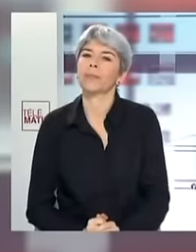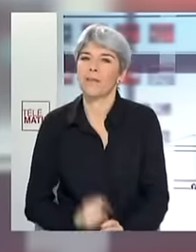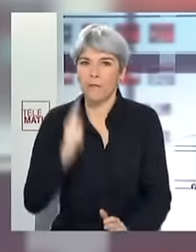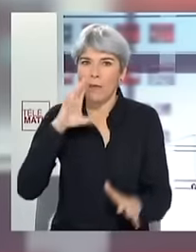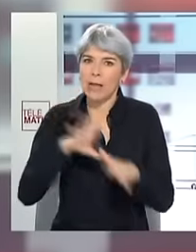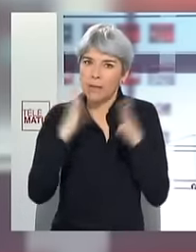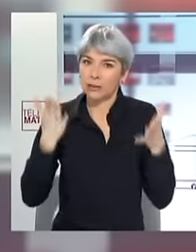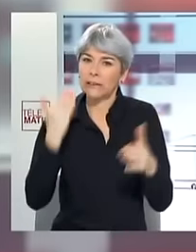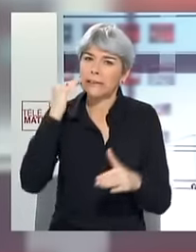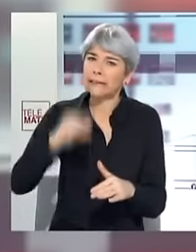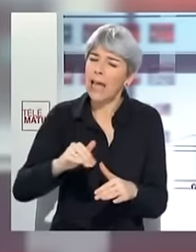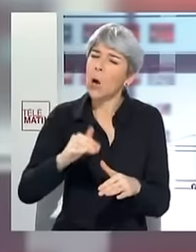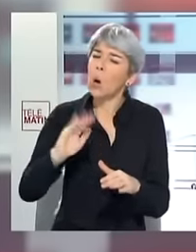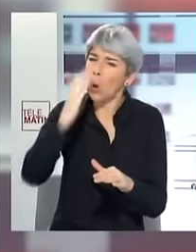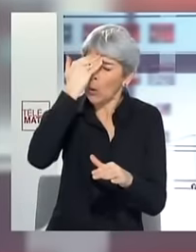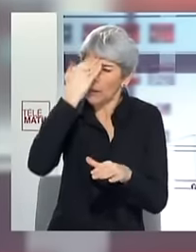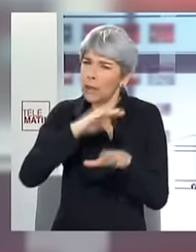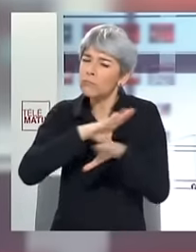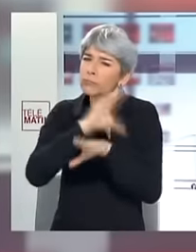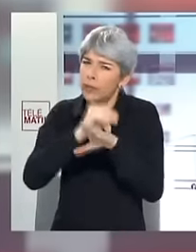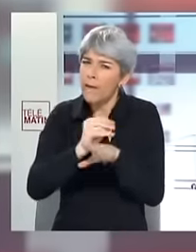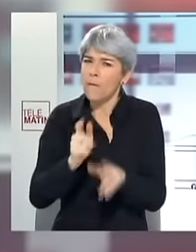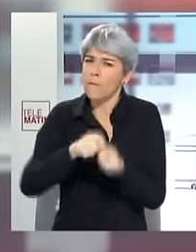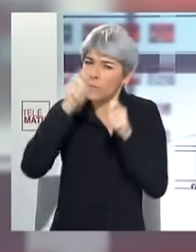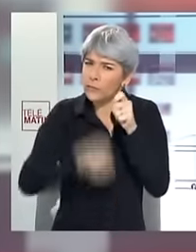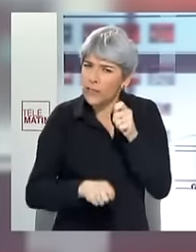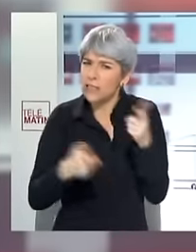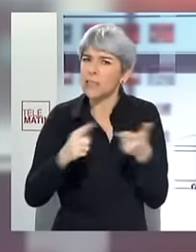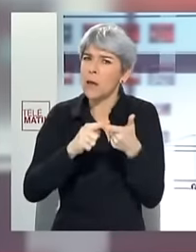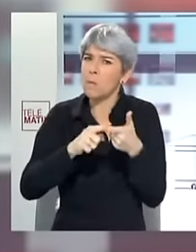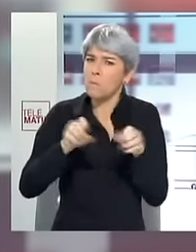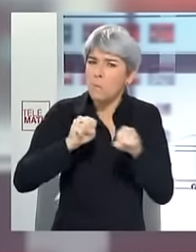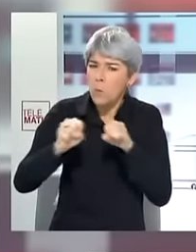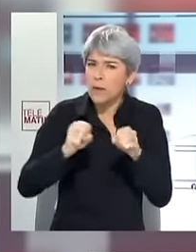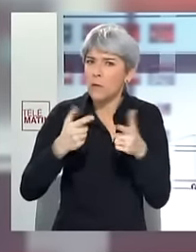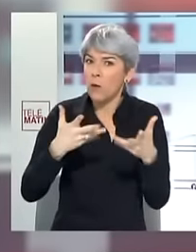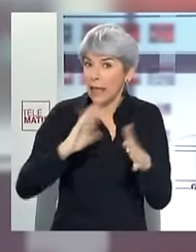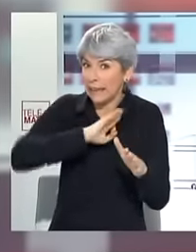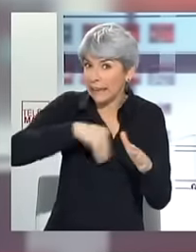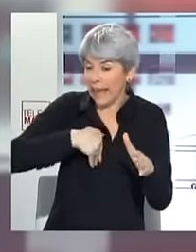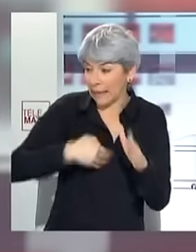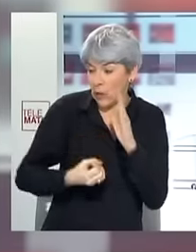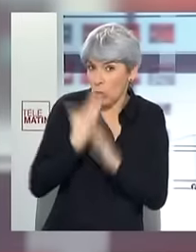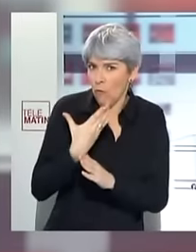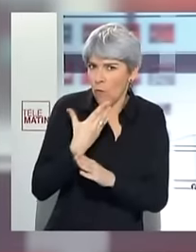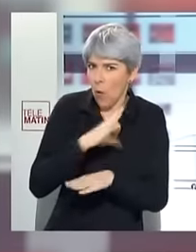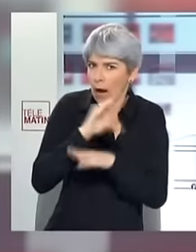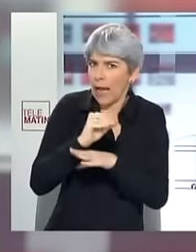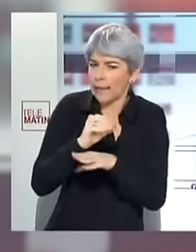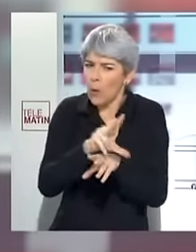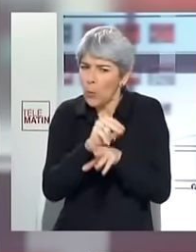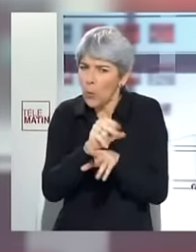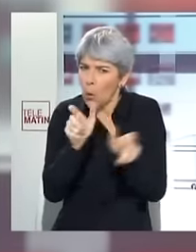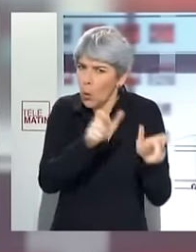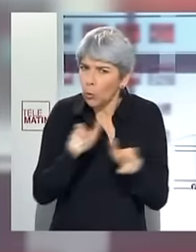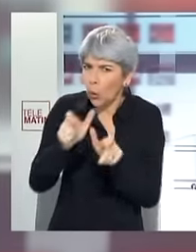Vous connaissez les radars fixes, les radars tronçons, les radars mobiles. Voici le dernier né de cette famille, un radar qui